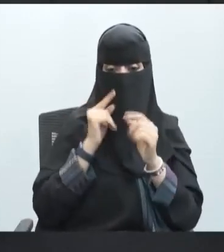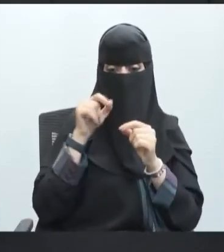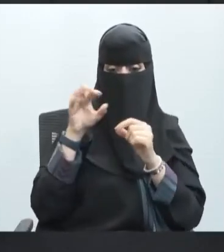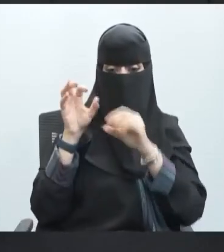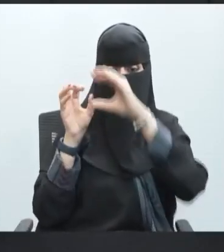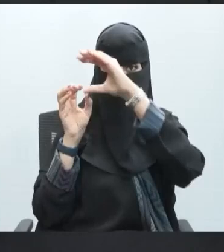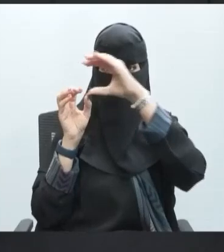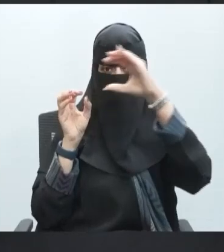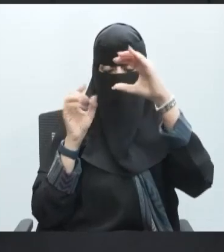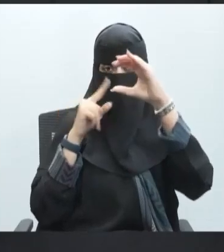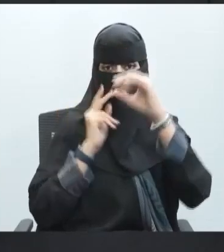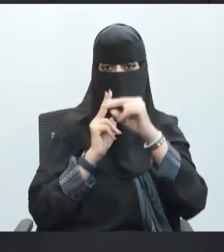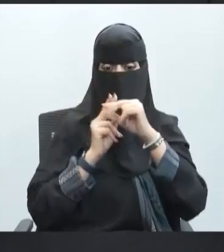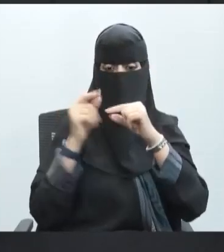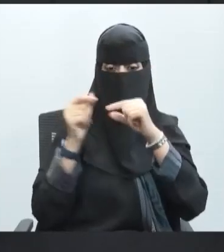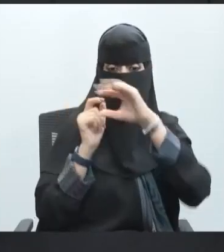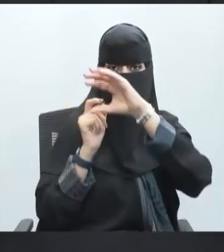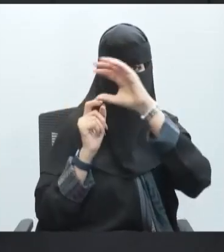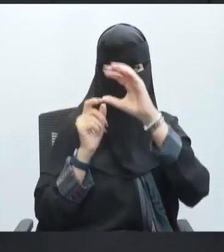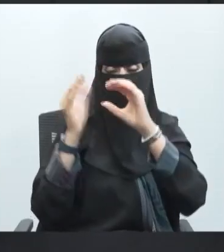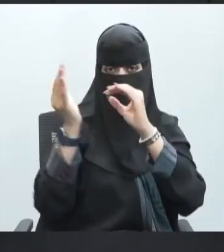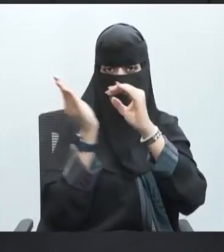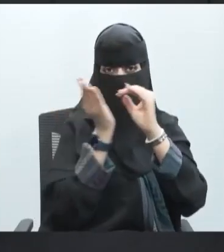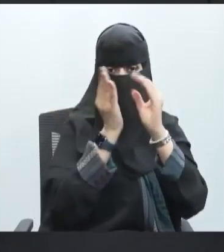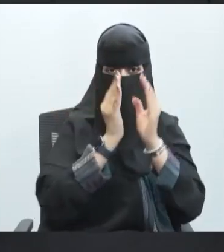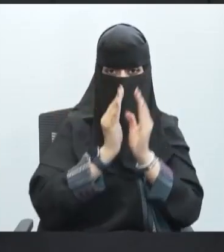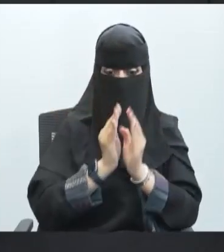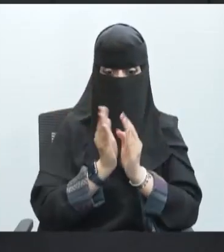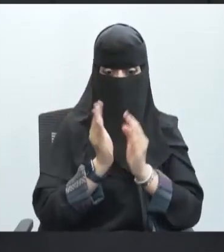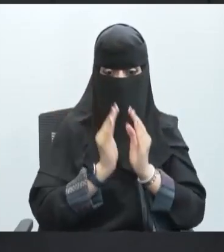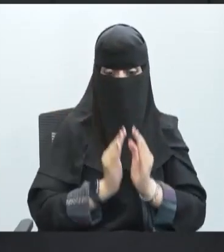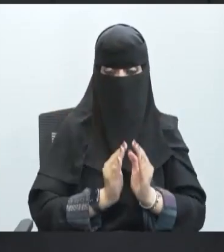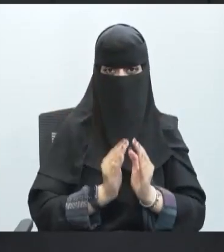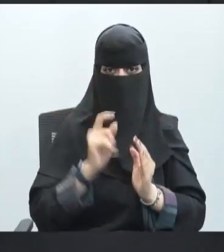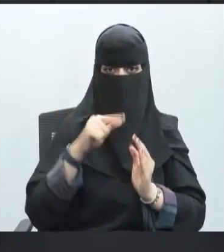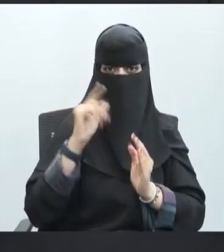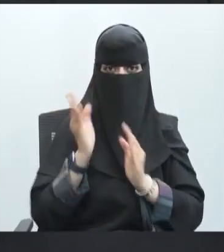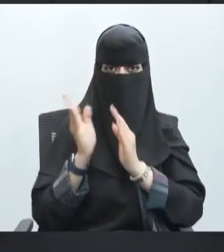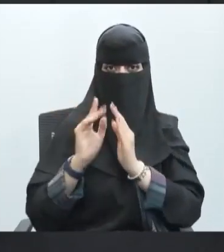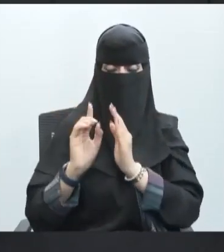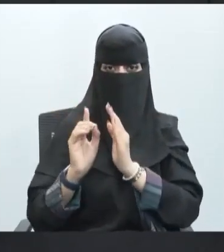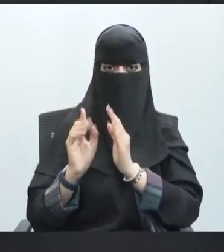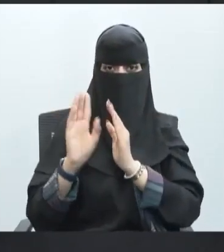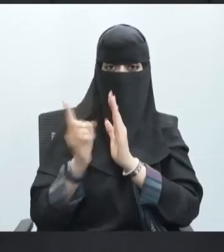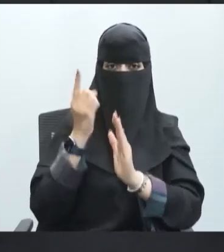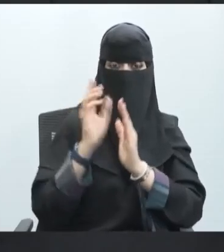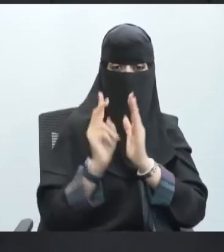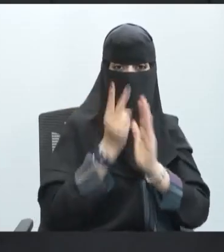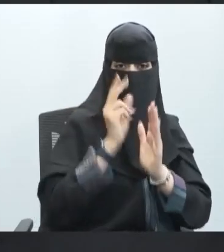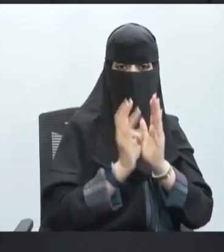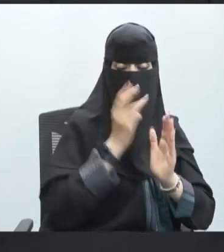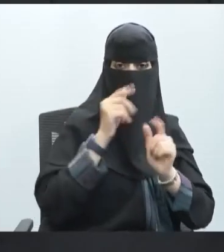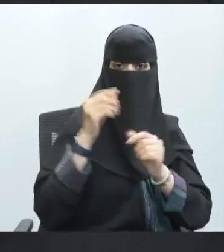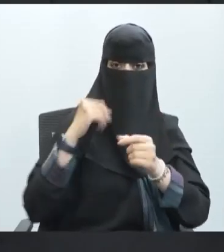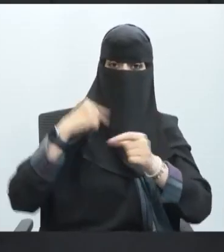الصوديوم عبر هذه القنوات ثم ينتقل المنطقة المجاورة ثم ينتقل المنطقة التي تليها وبنفس الحركة